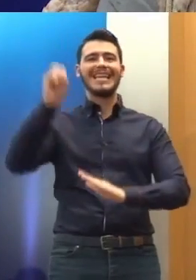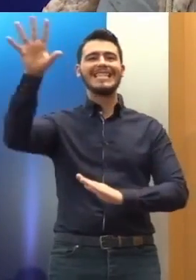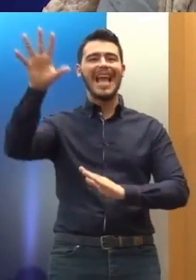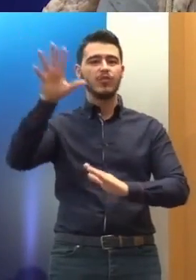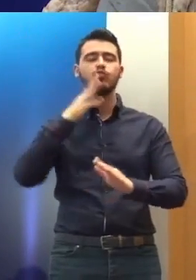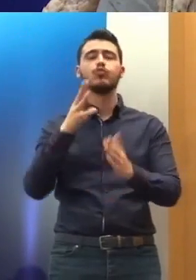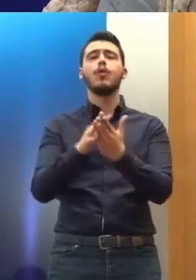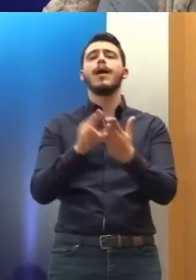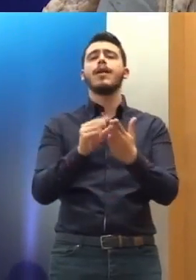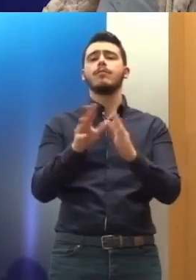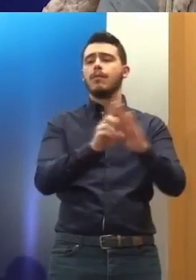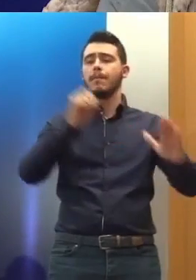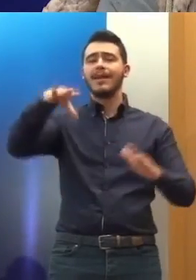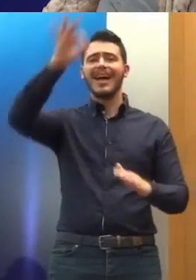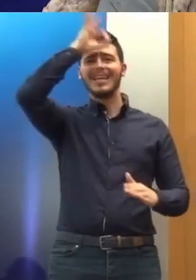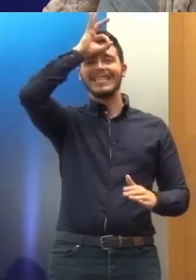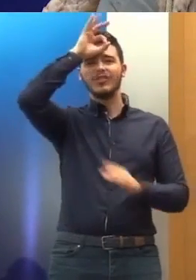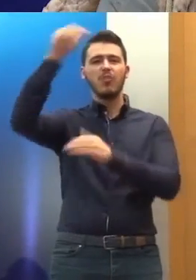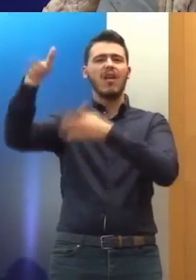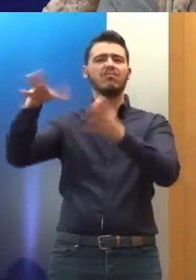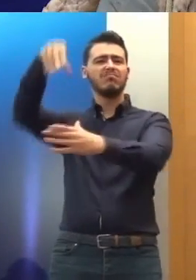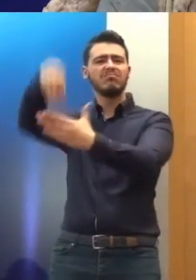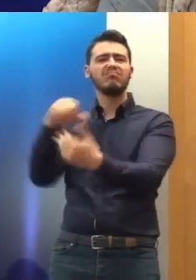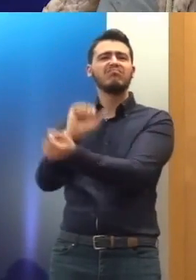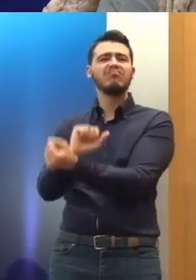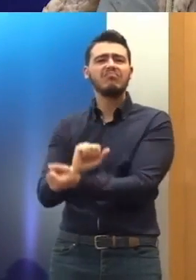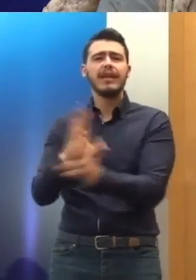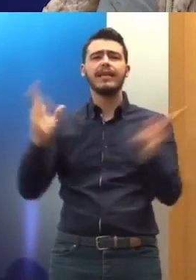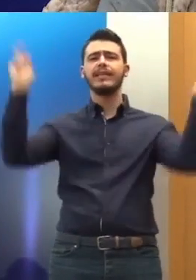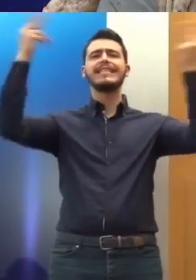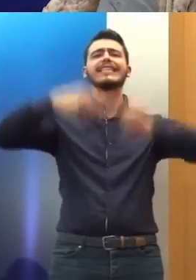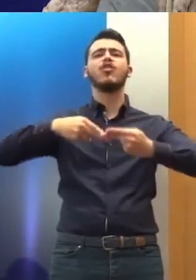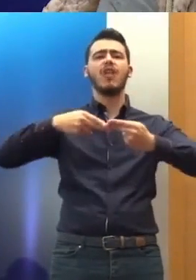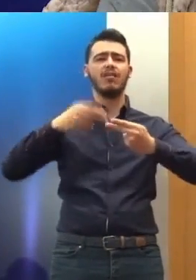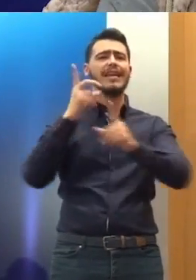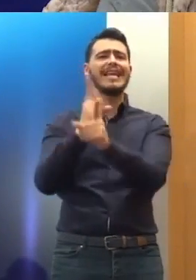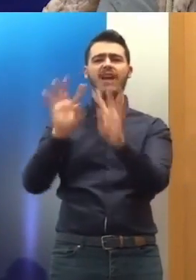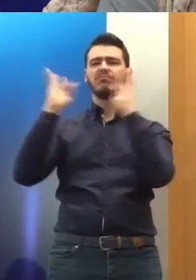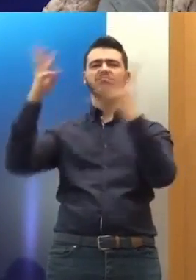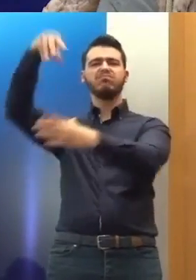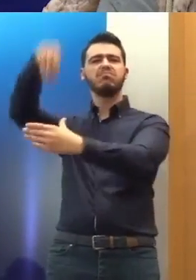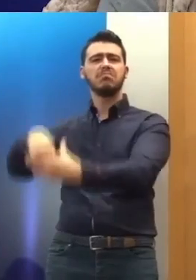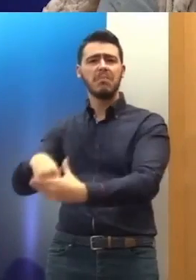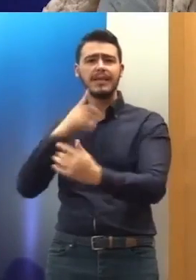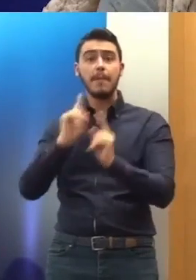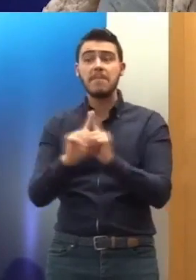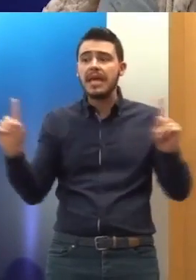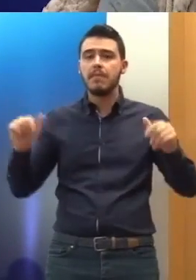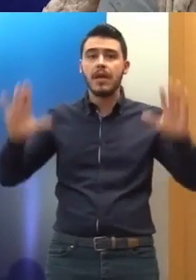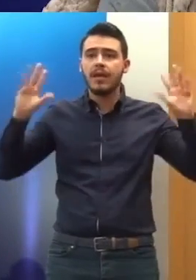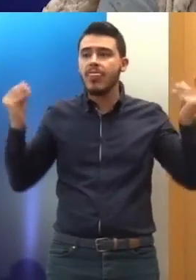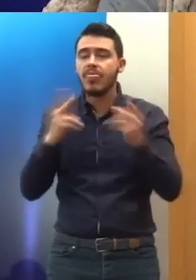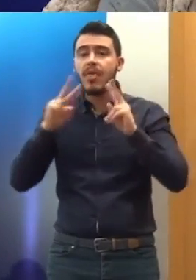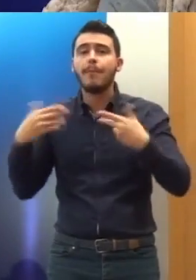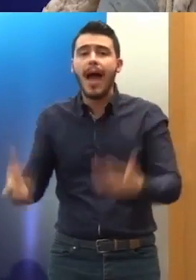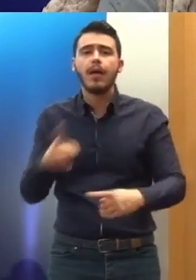κράτηση αν θέλετε Στα αστυνομικά τμήματα ή στα συνωριοφυλάκια Διότι αυτοί οι χώροι δεν είναι κατάλληλοι για αυτούς, για ανθρώπους που